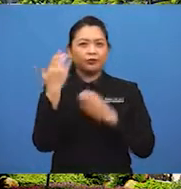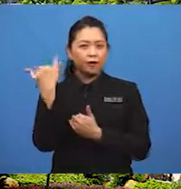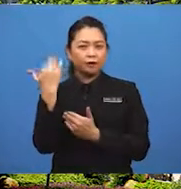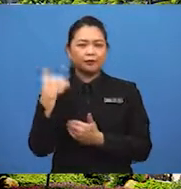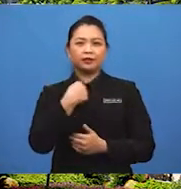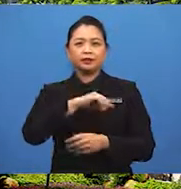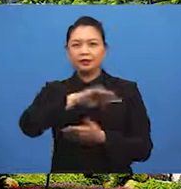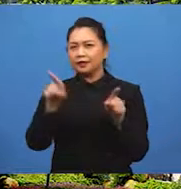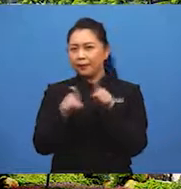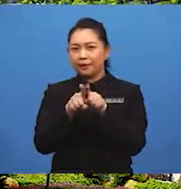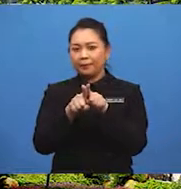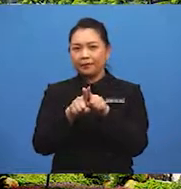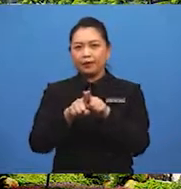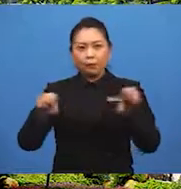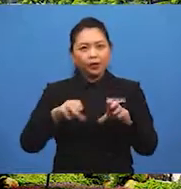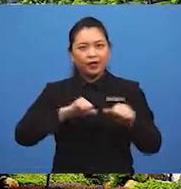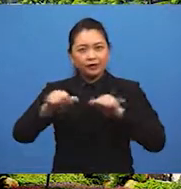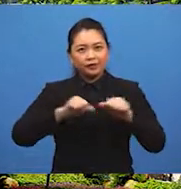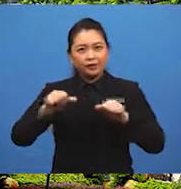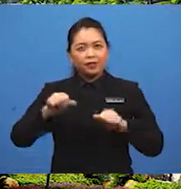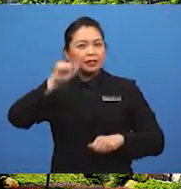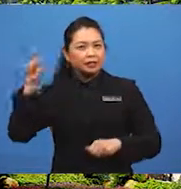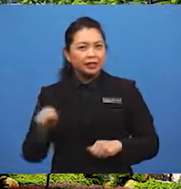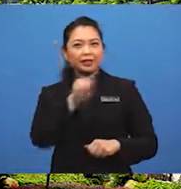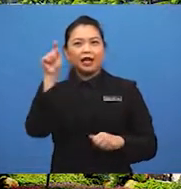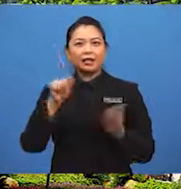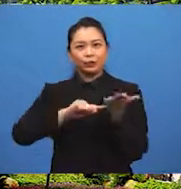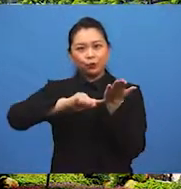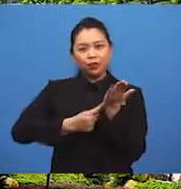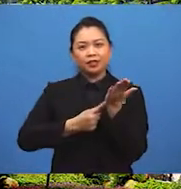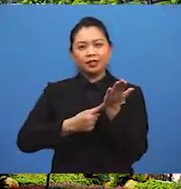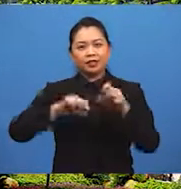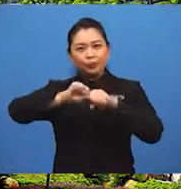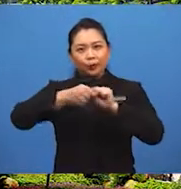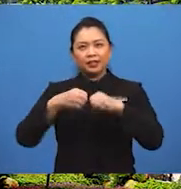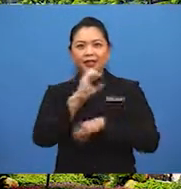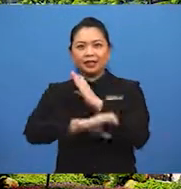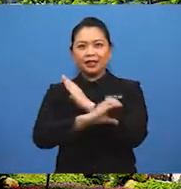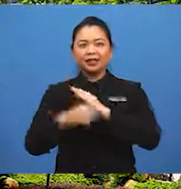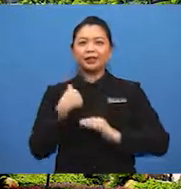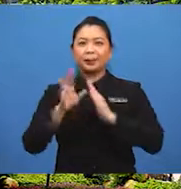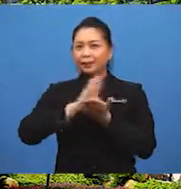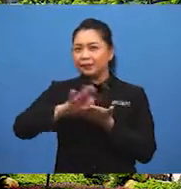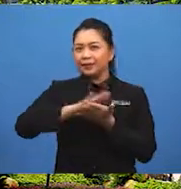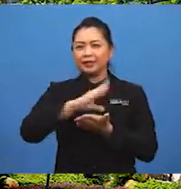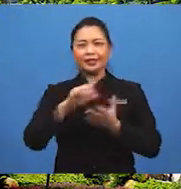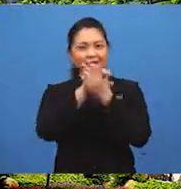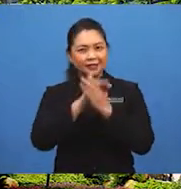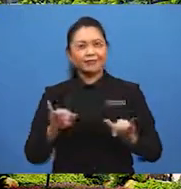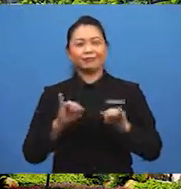Cikgu harap kita sama-sama mengamalkan amalan kita semula agar negara kita bersih dan